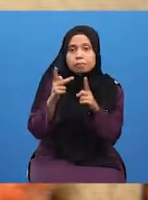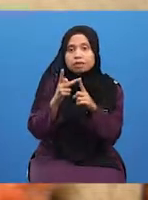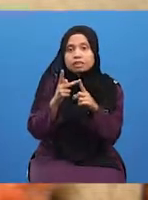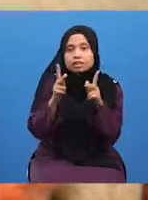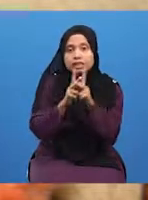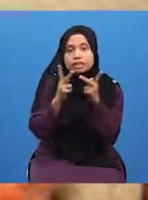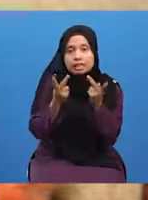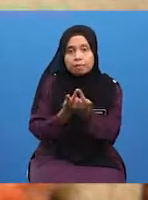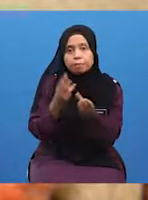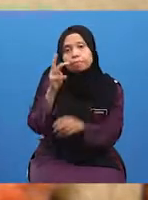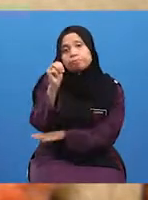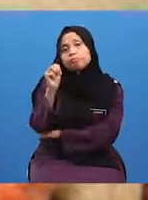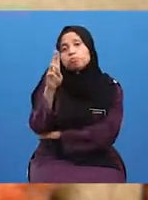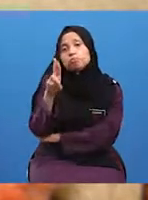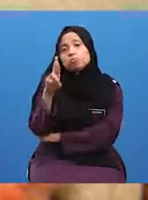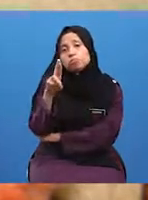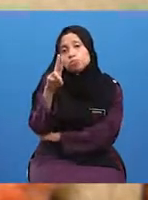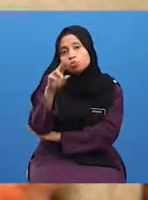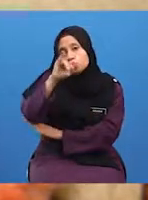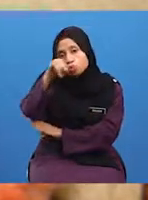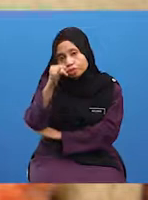Kitab Muruj Al-Zaman.